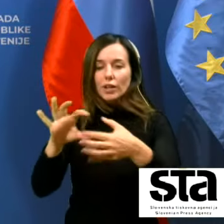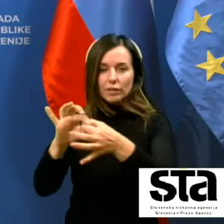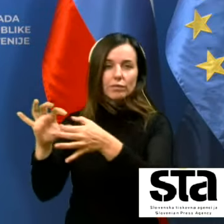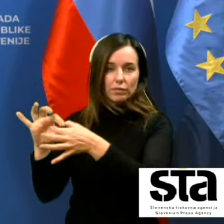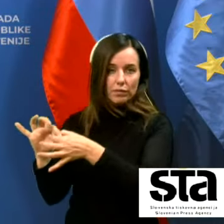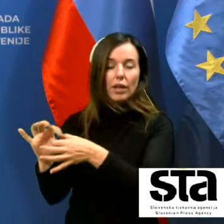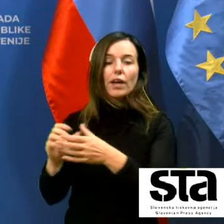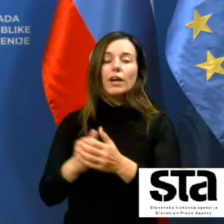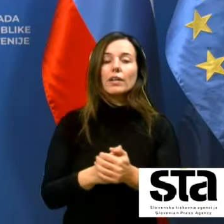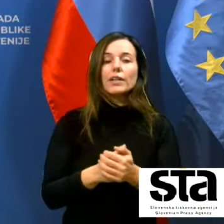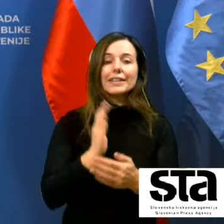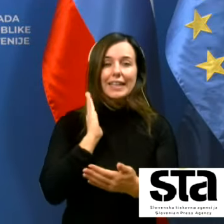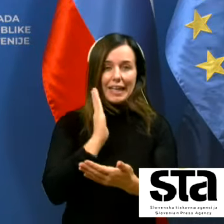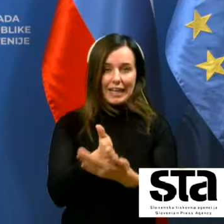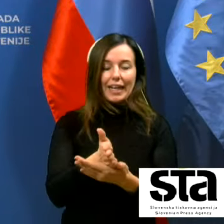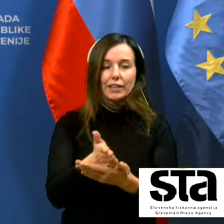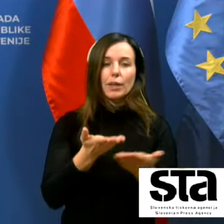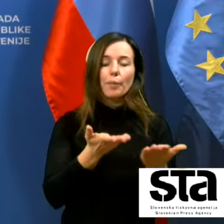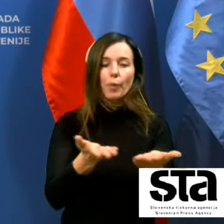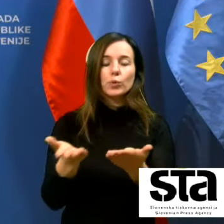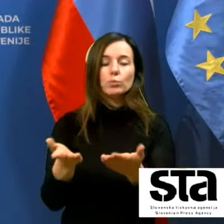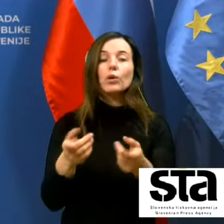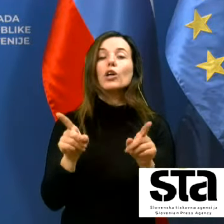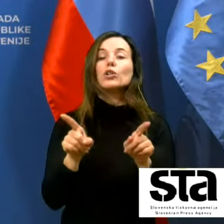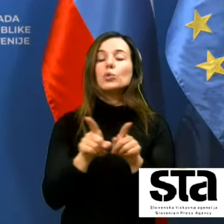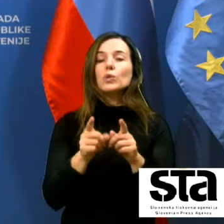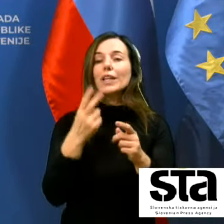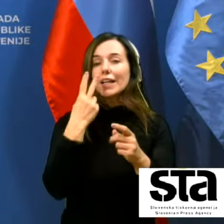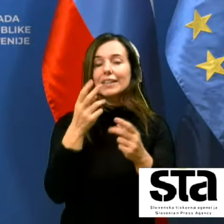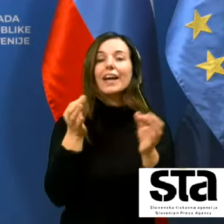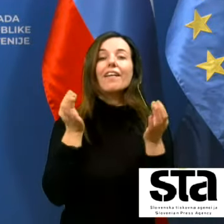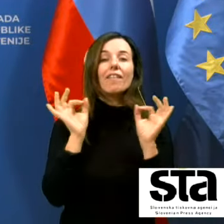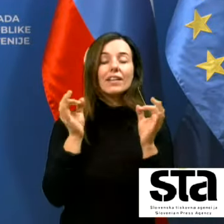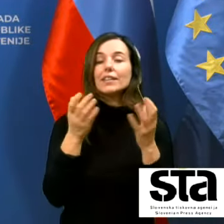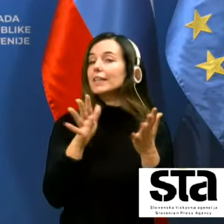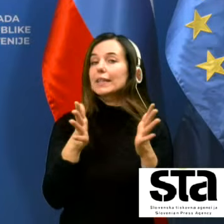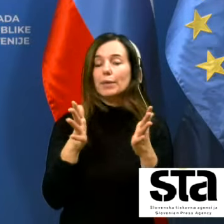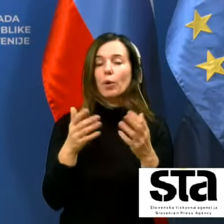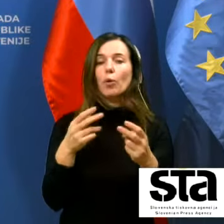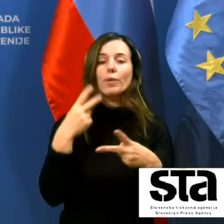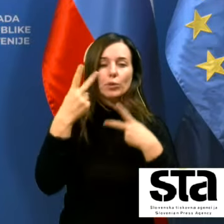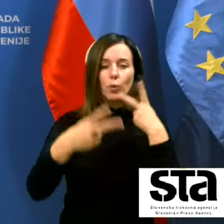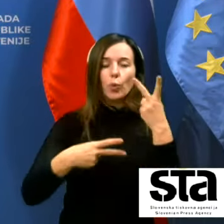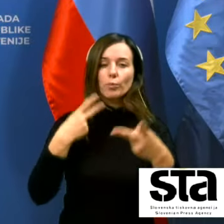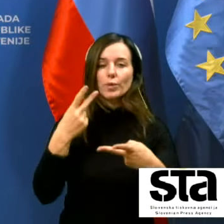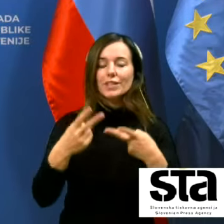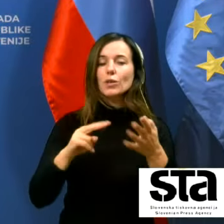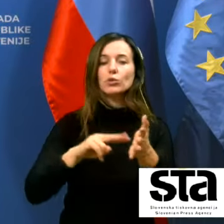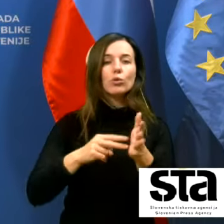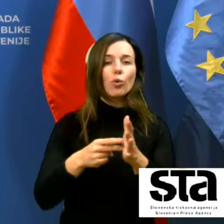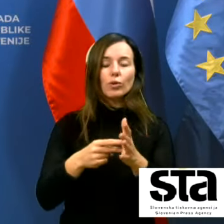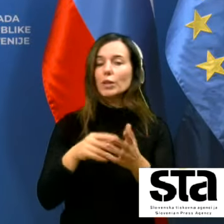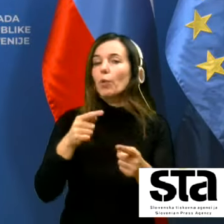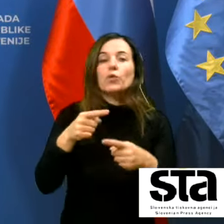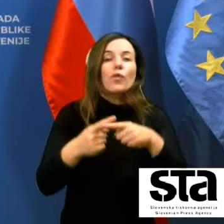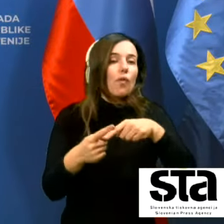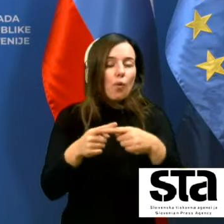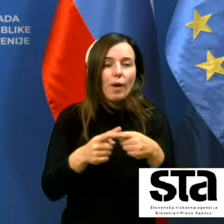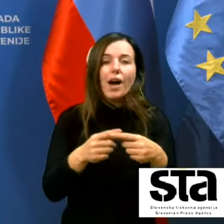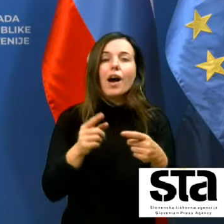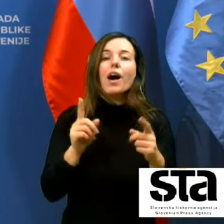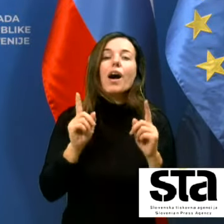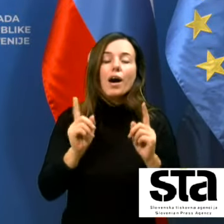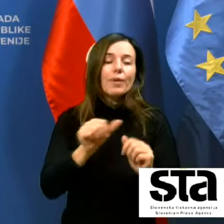tudi glede kvalitete testov seveda ni bilo med komisijo in strokovno skupino nobenega dvoma ampak